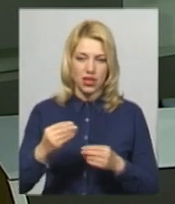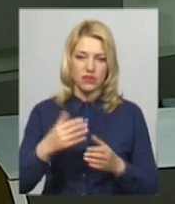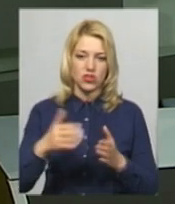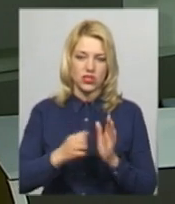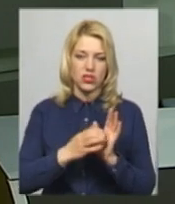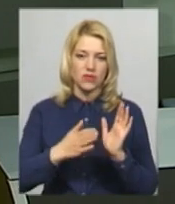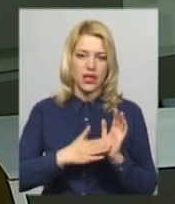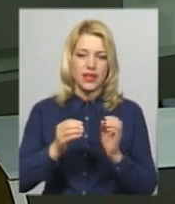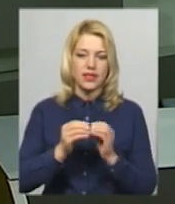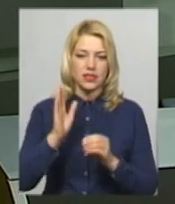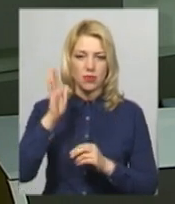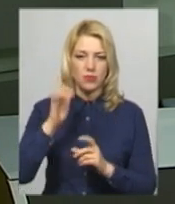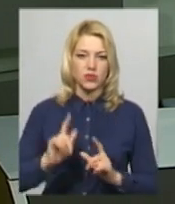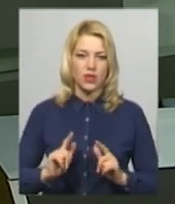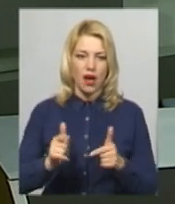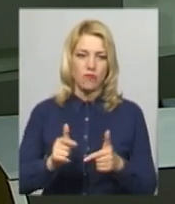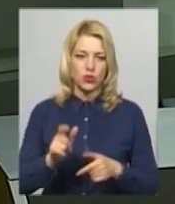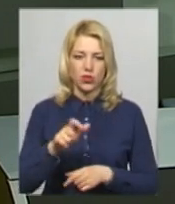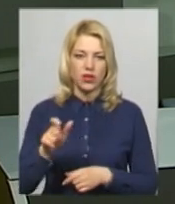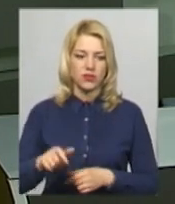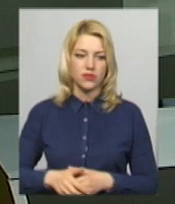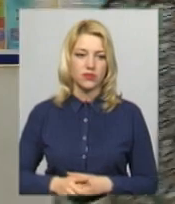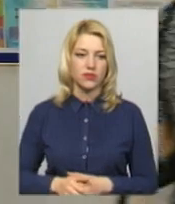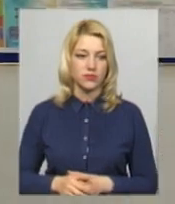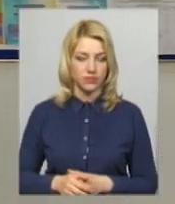майбутніх абітурієнтів. Подробиці далі у сюжеті.